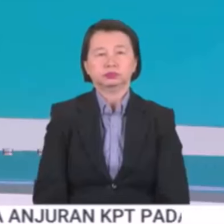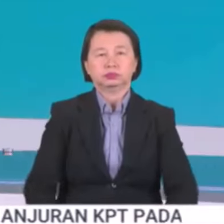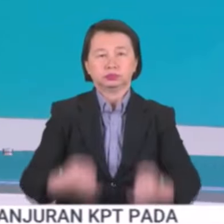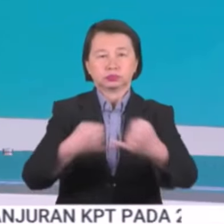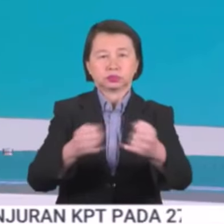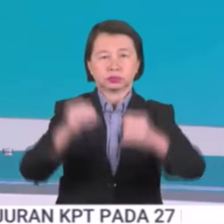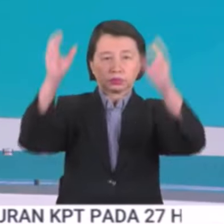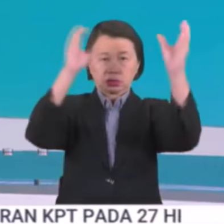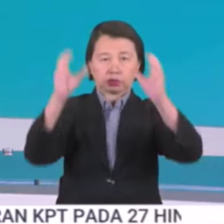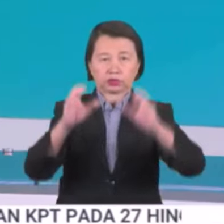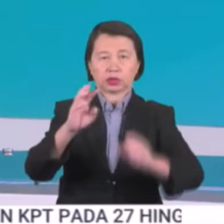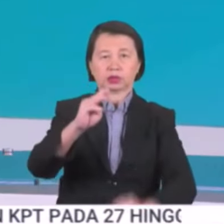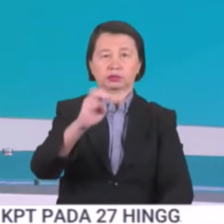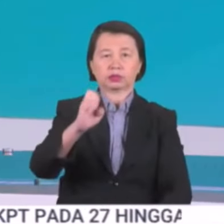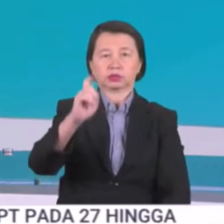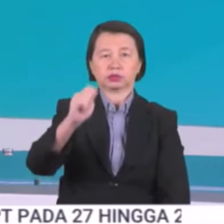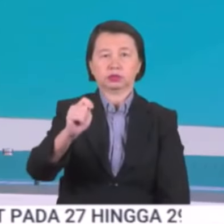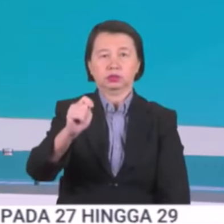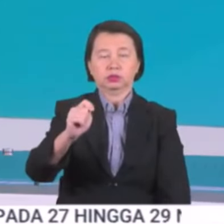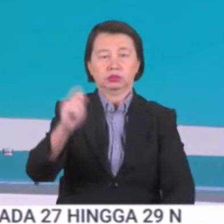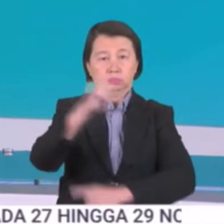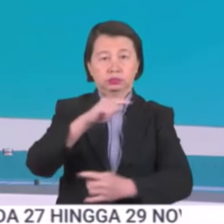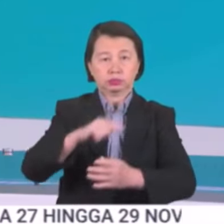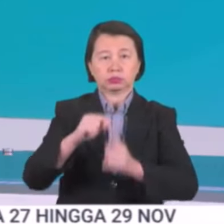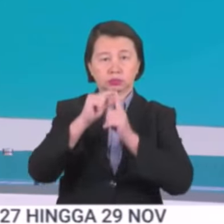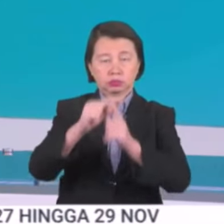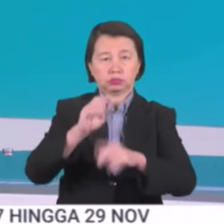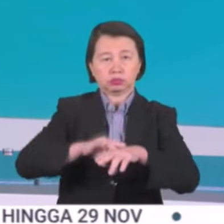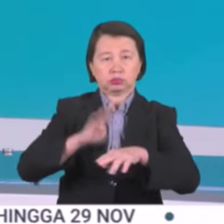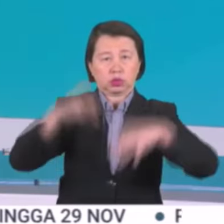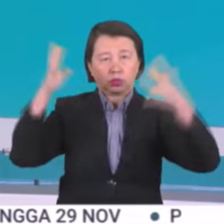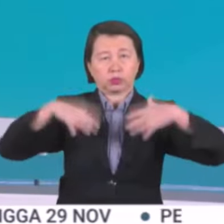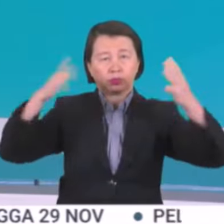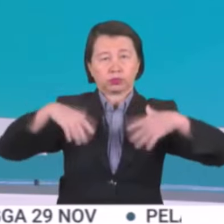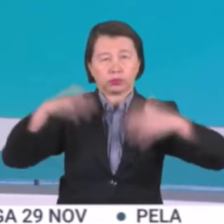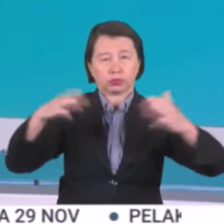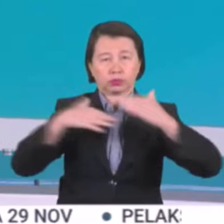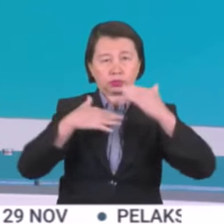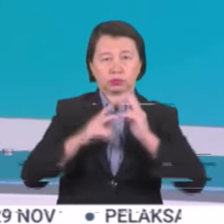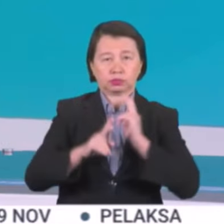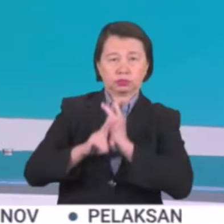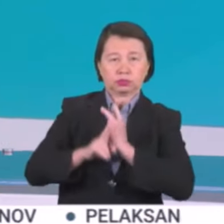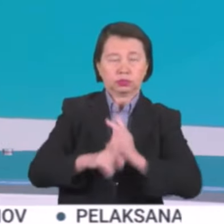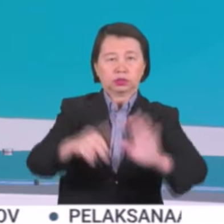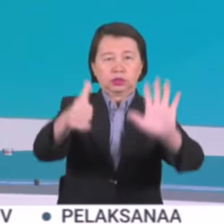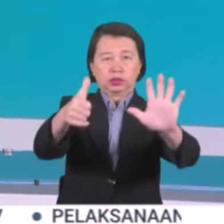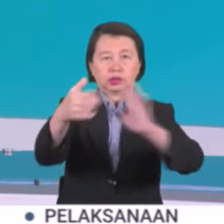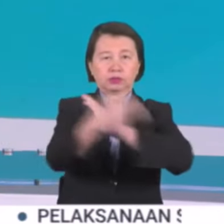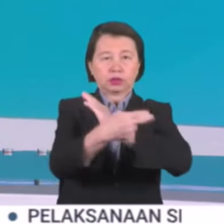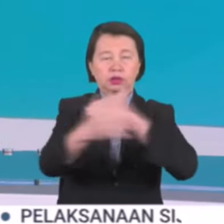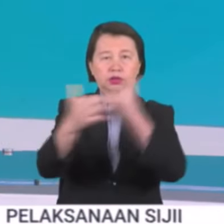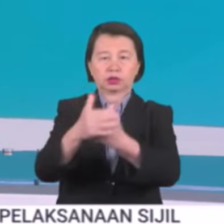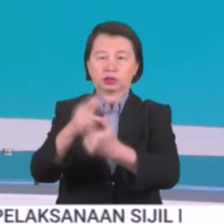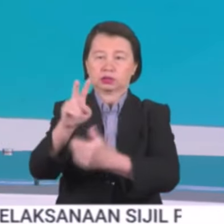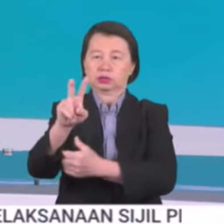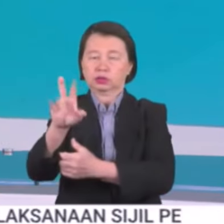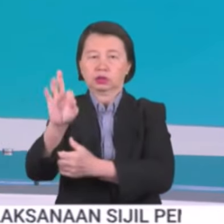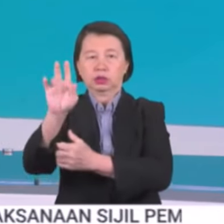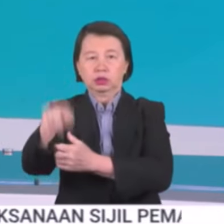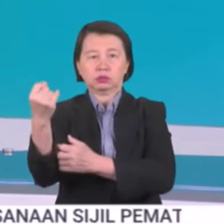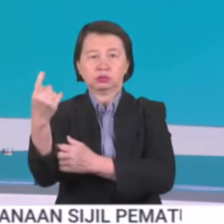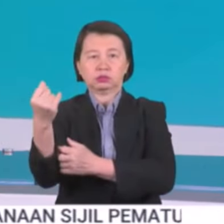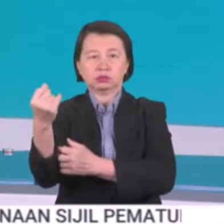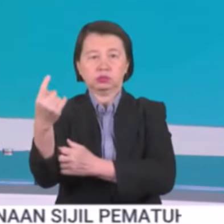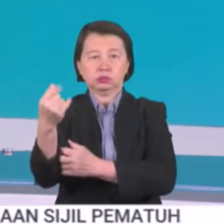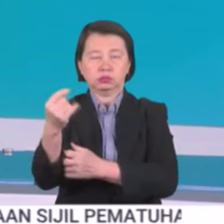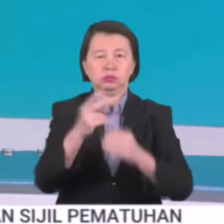Sementara itu, Jabatan Meteorologi Malaysia, MED Malaysia hari ini mengeluarkan amaran hujan berterusan tahap waspada di enam negeri sehingga 29 November ini.